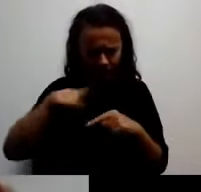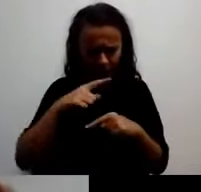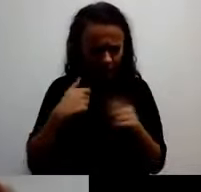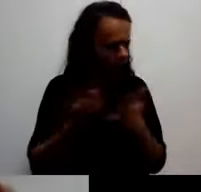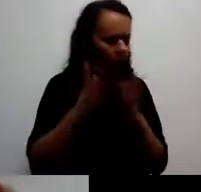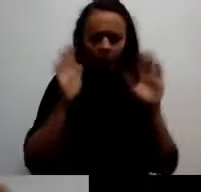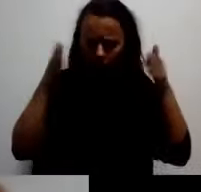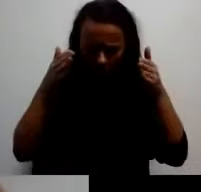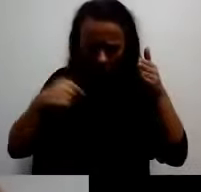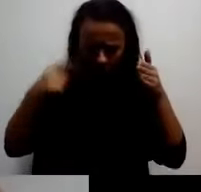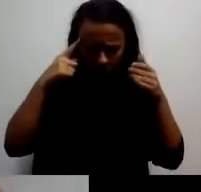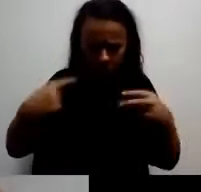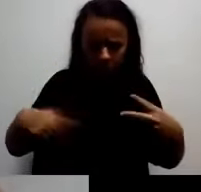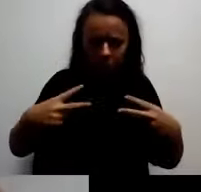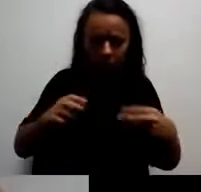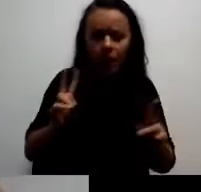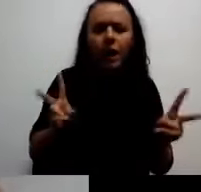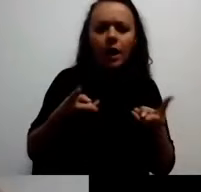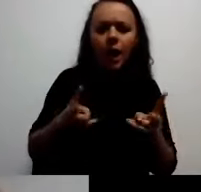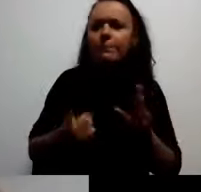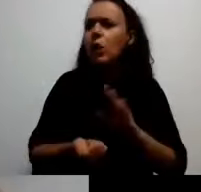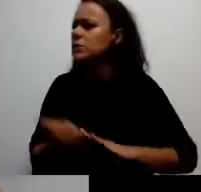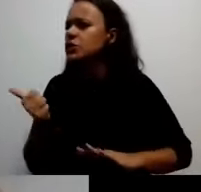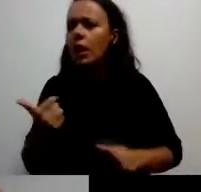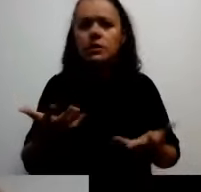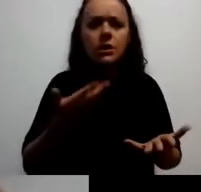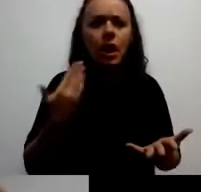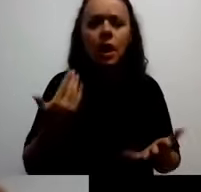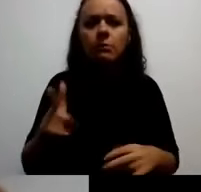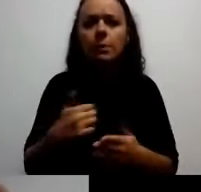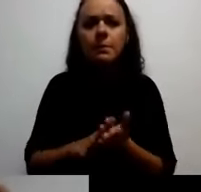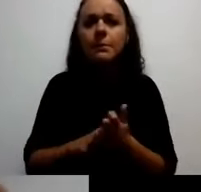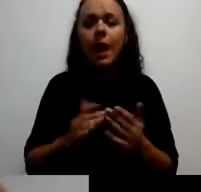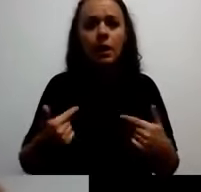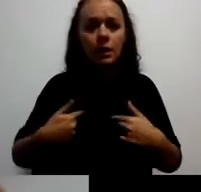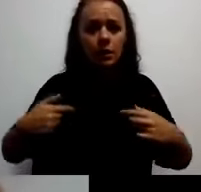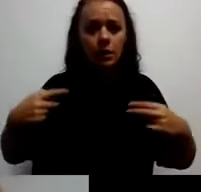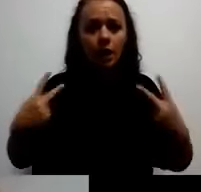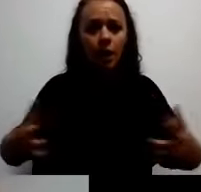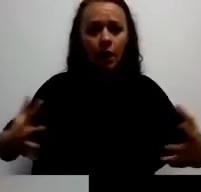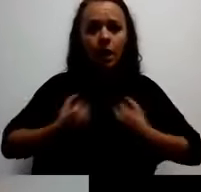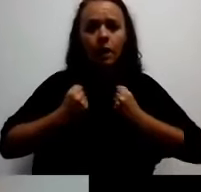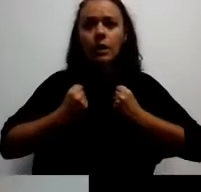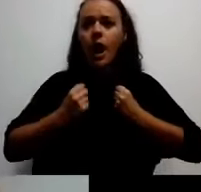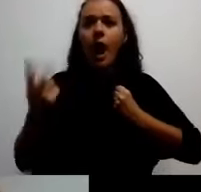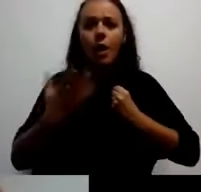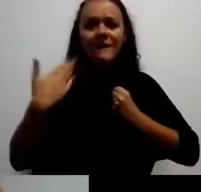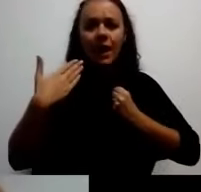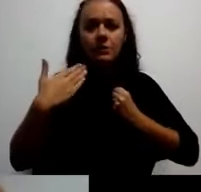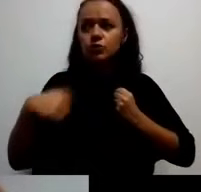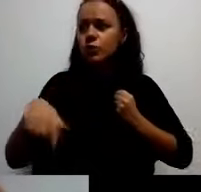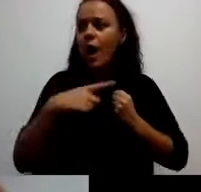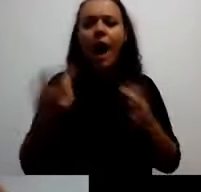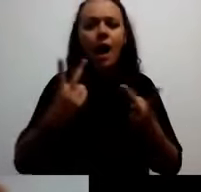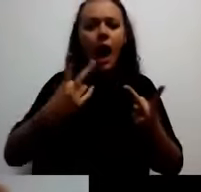izgaz? Da li ste na trenutak ostali bez daha na pomislu da ste zaboravljeni i sami u tom